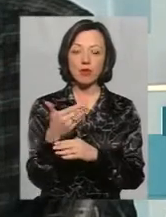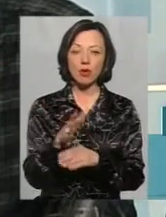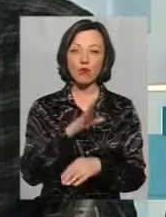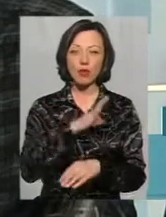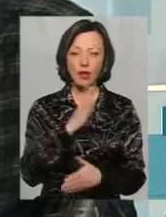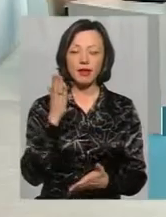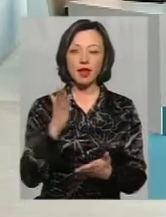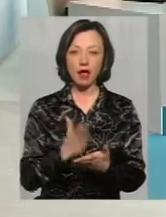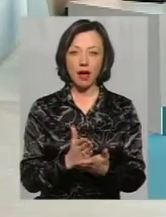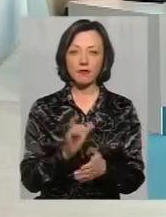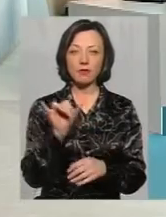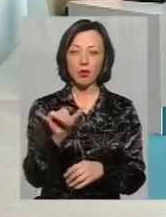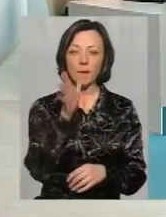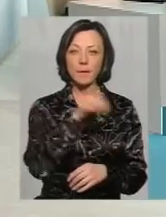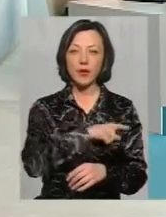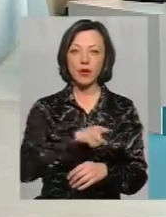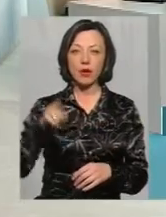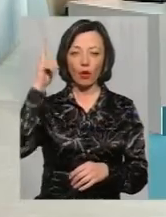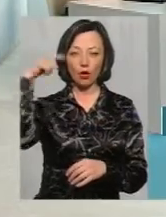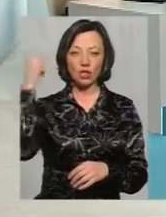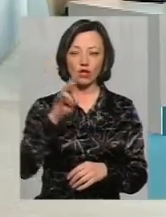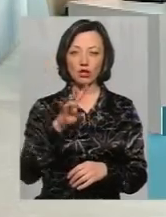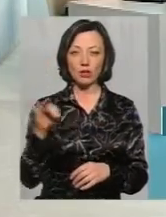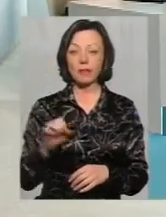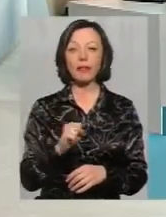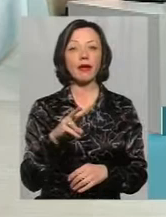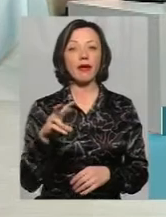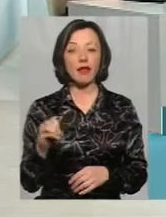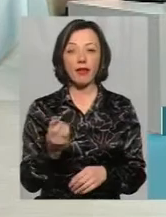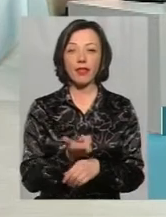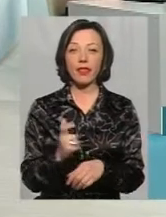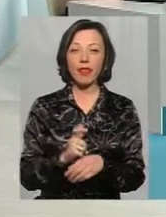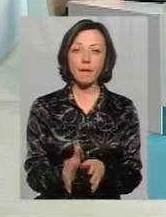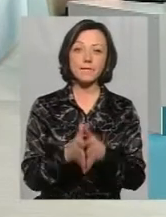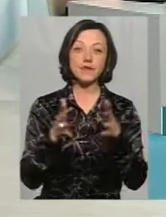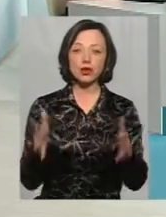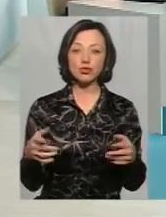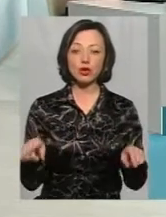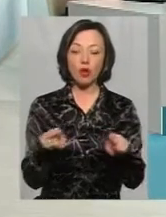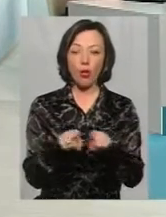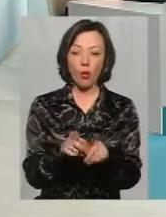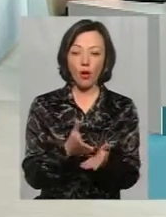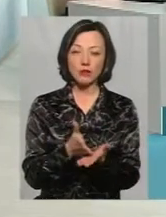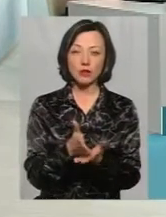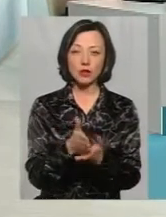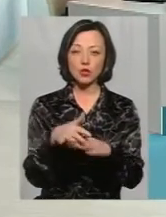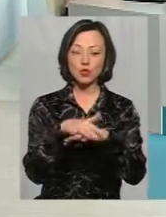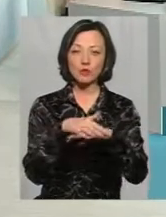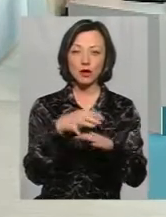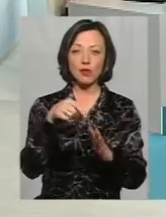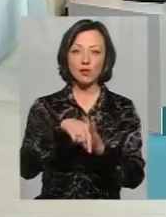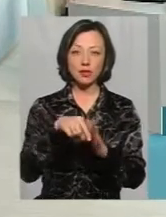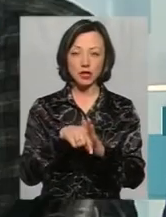наявними в період Козаччини. Але найбільшого ось такого аспекту суспільного